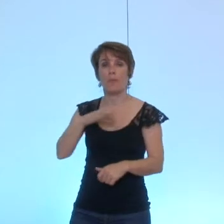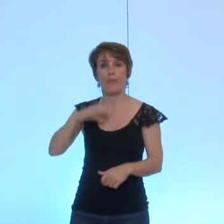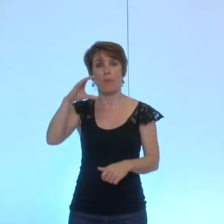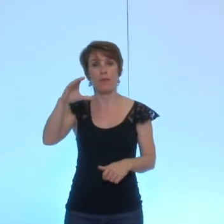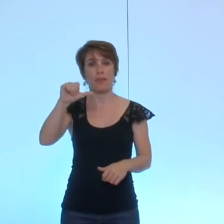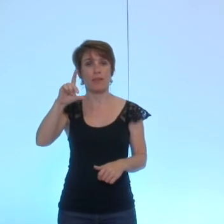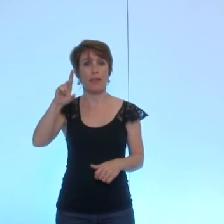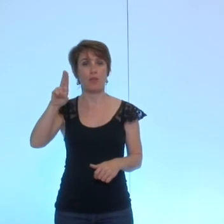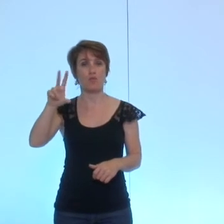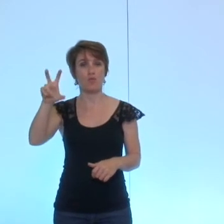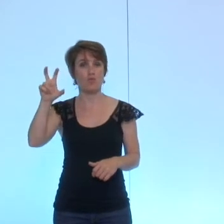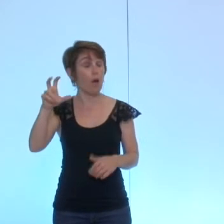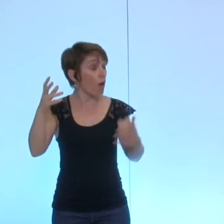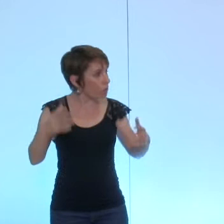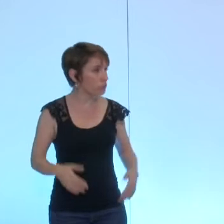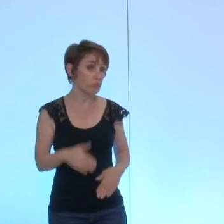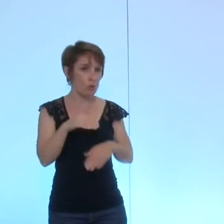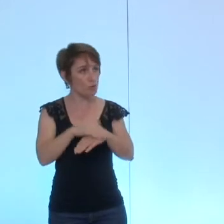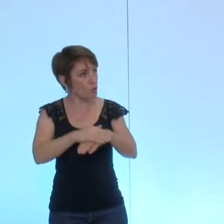décidément ce soir alors